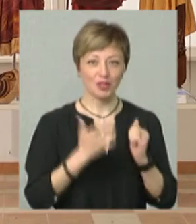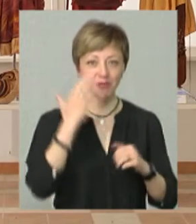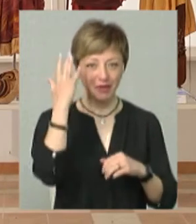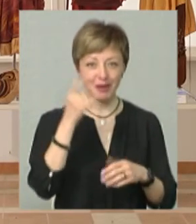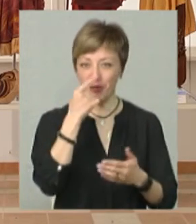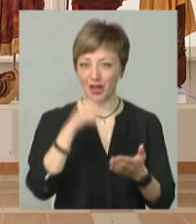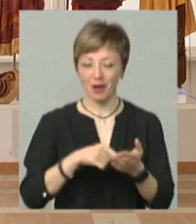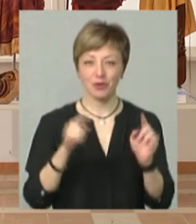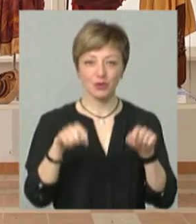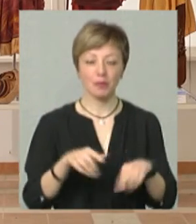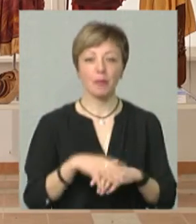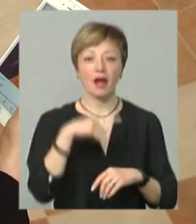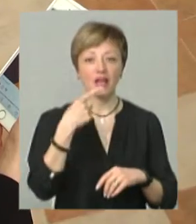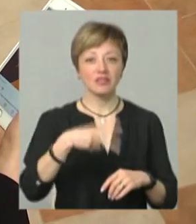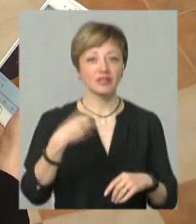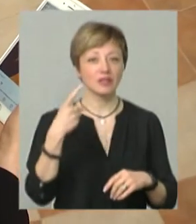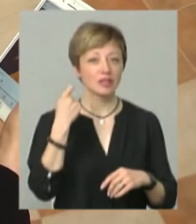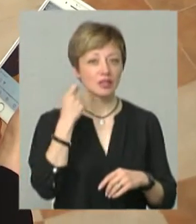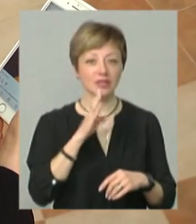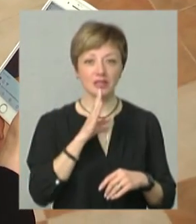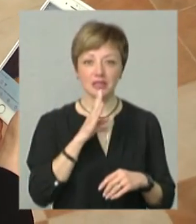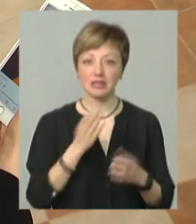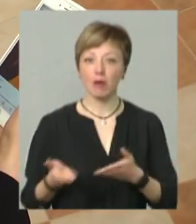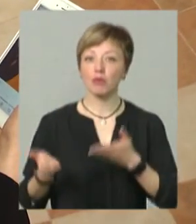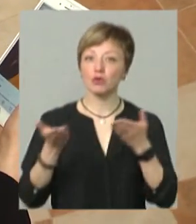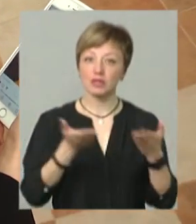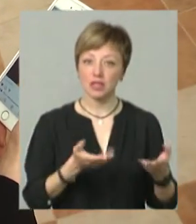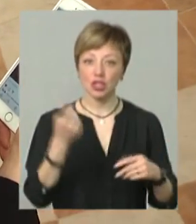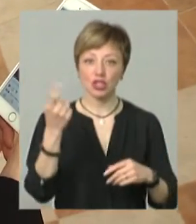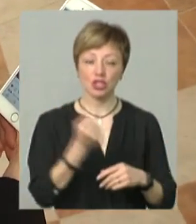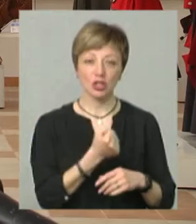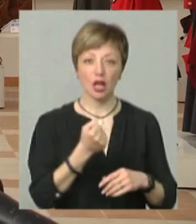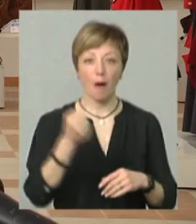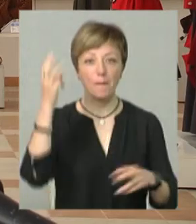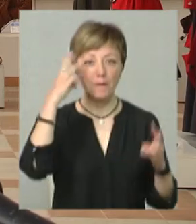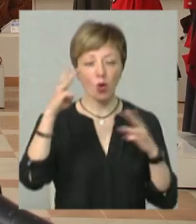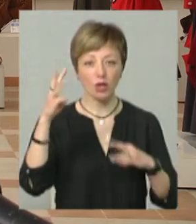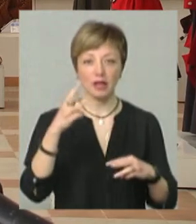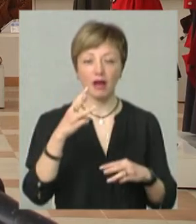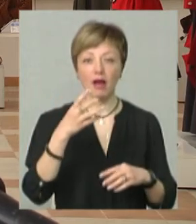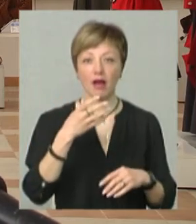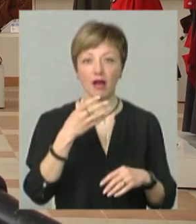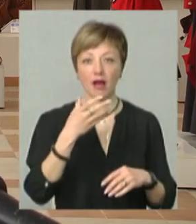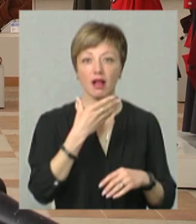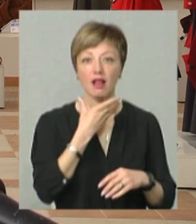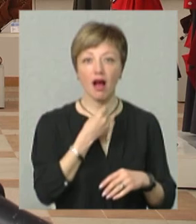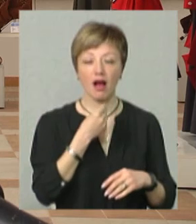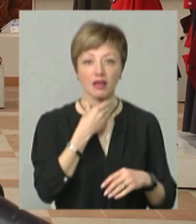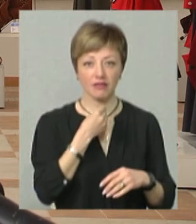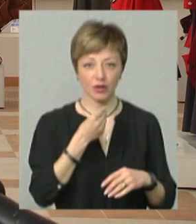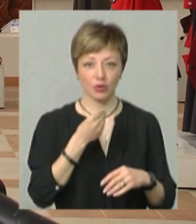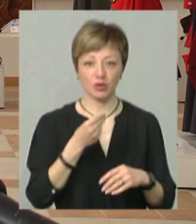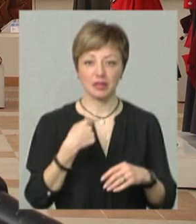туди потрапити. За словами 22-річної дизайнерки, її запросили на тиждень моди в Латвію. Зараз я працюю над